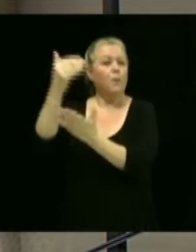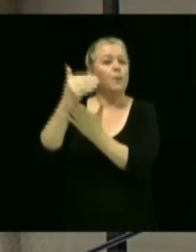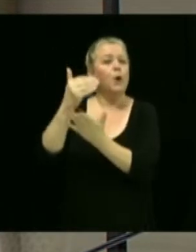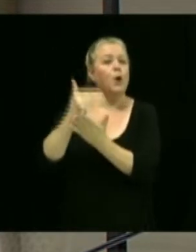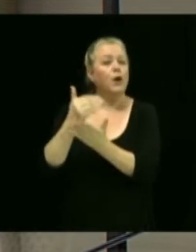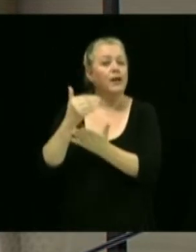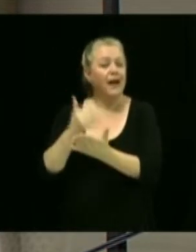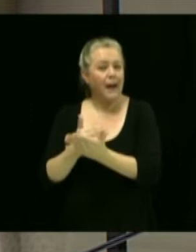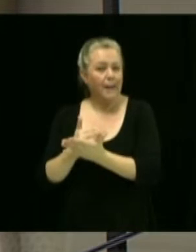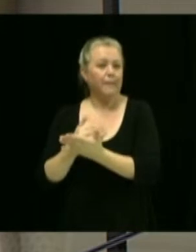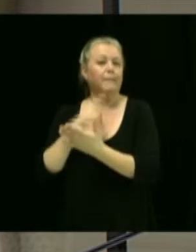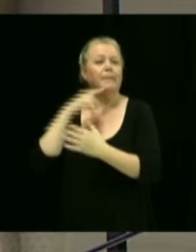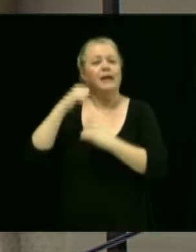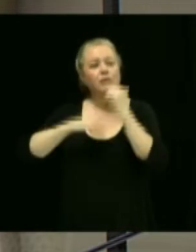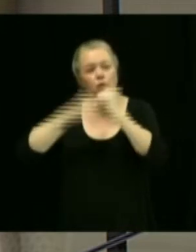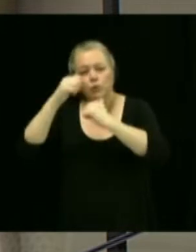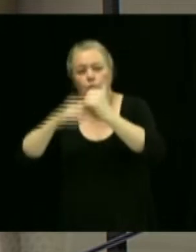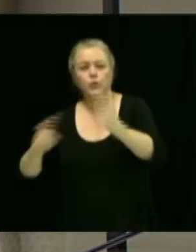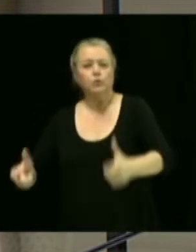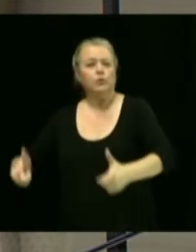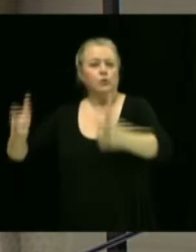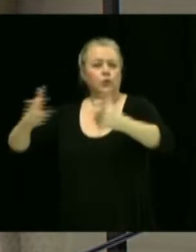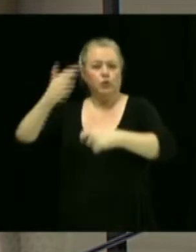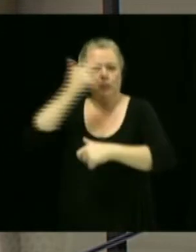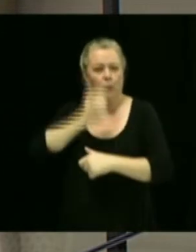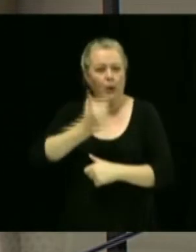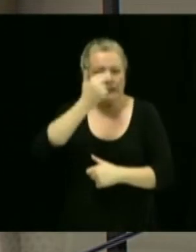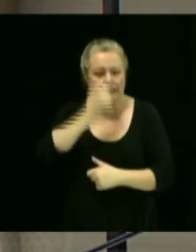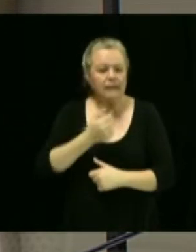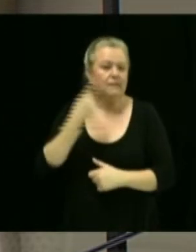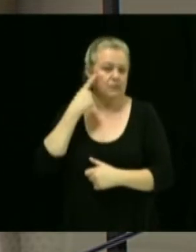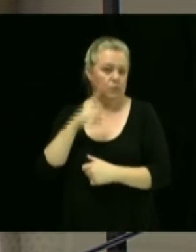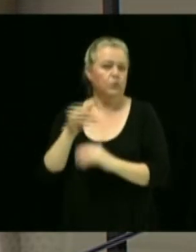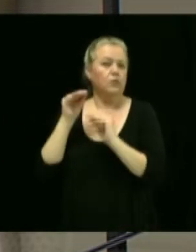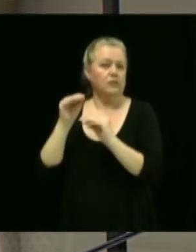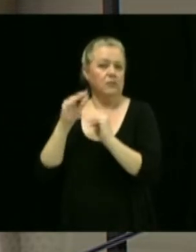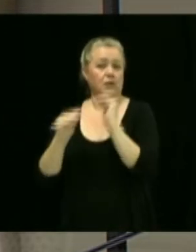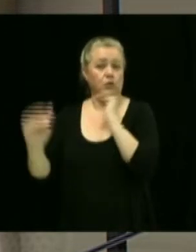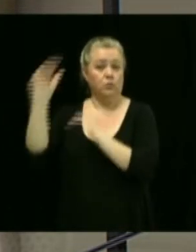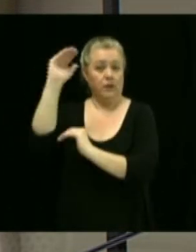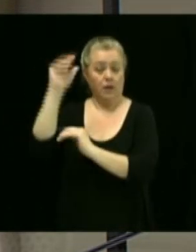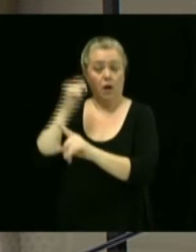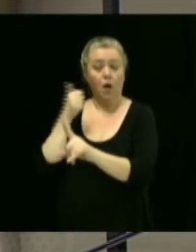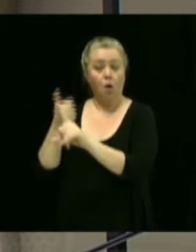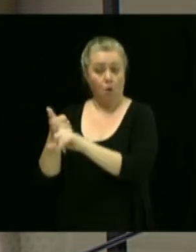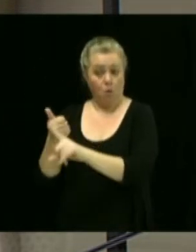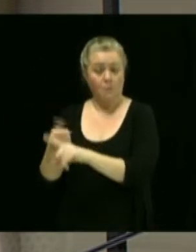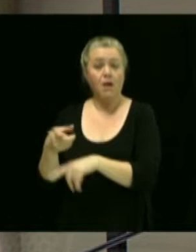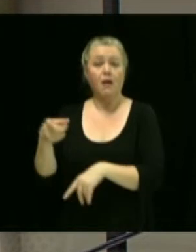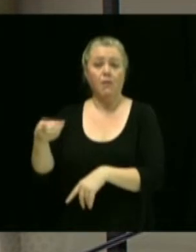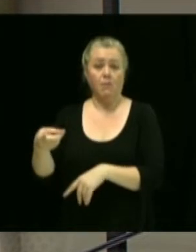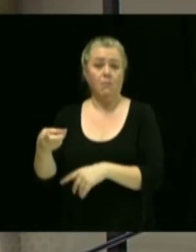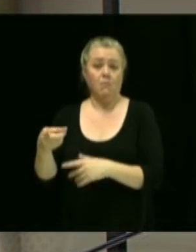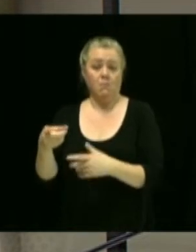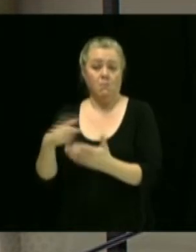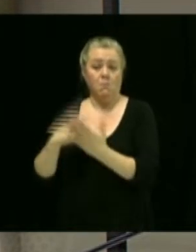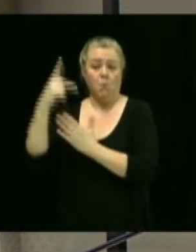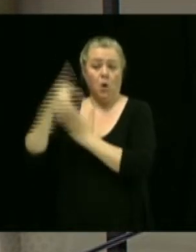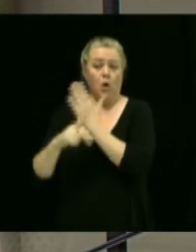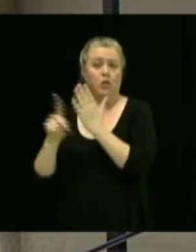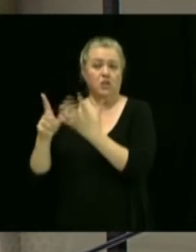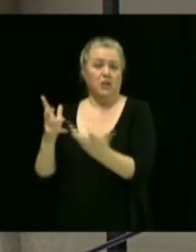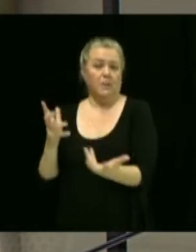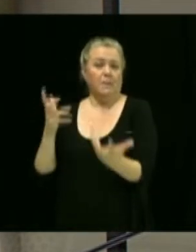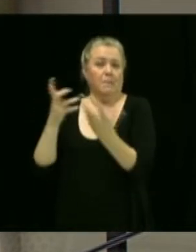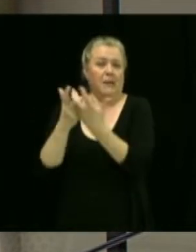et d'enseignement supérieur. Alors, le projet présenté par le Collège répond à certains besoins de la clientèle de la Ville de Victoréville. Donc,